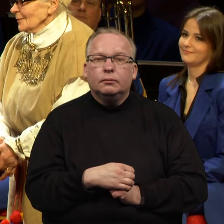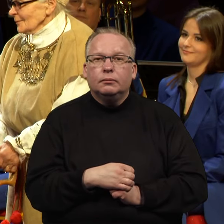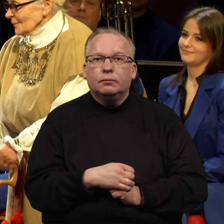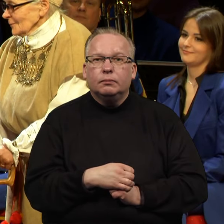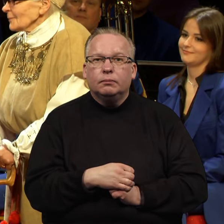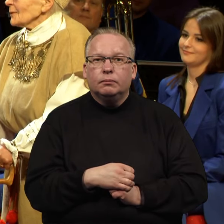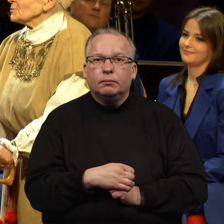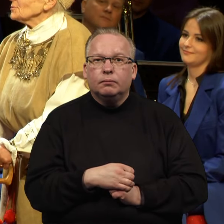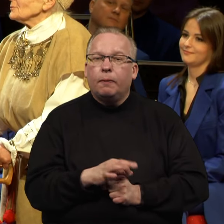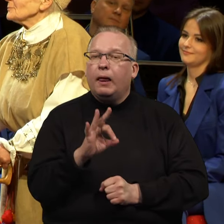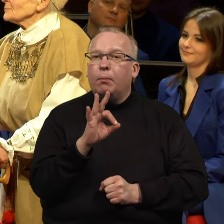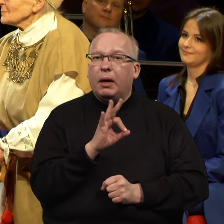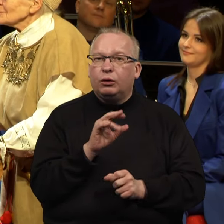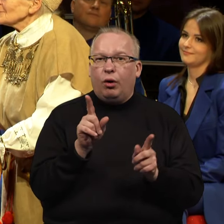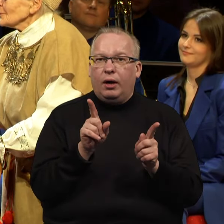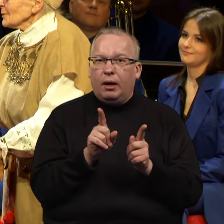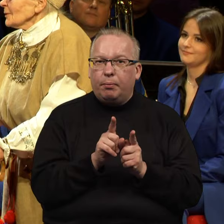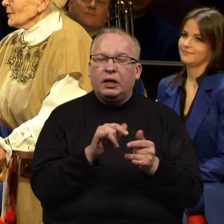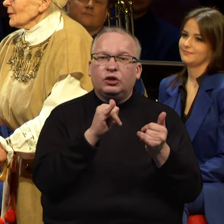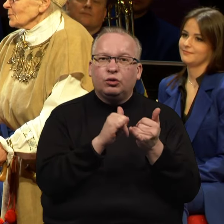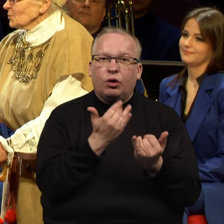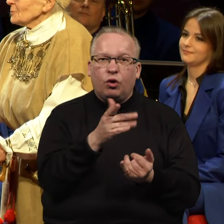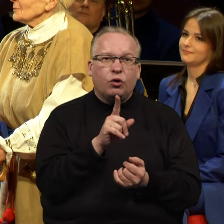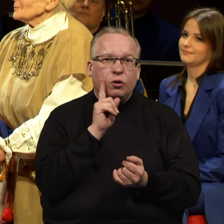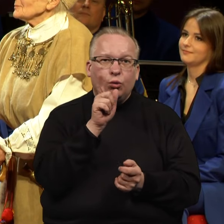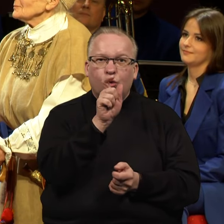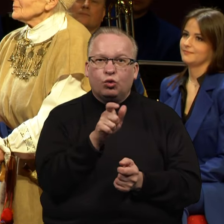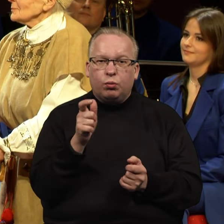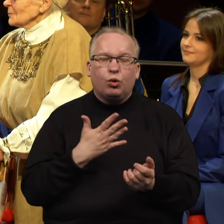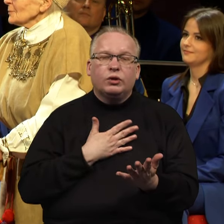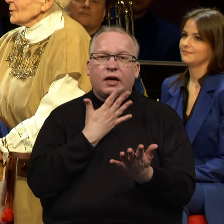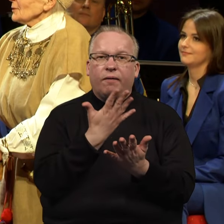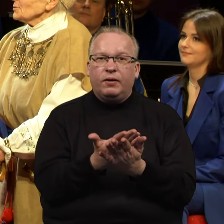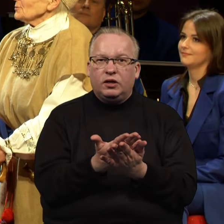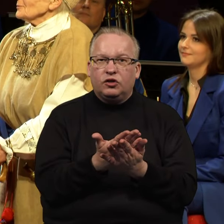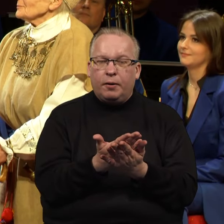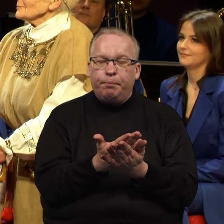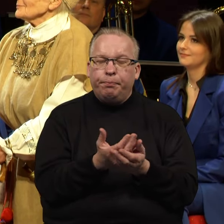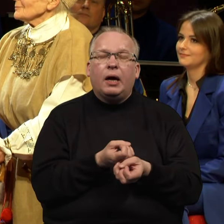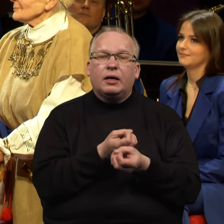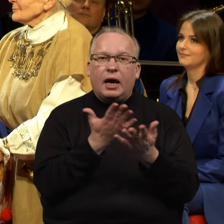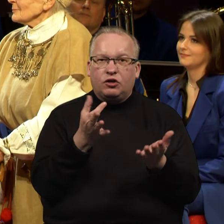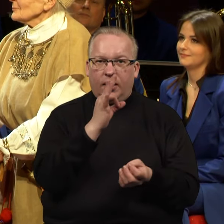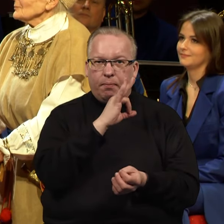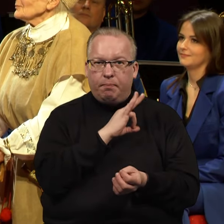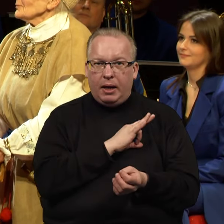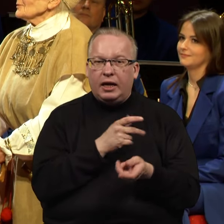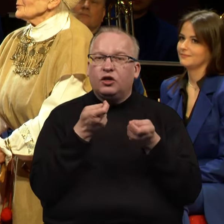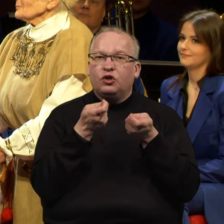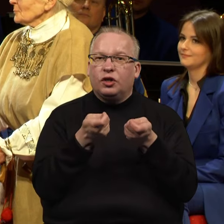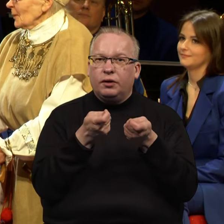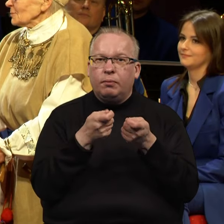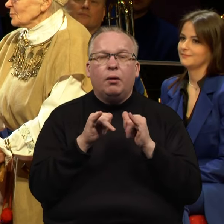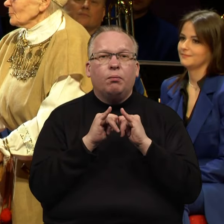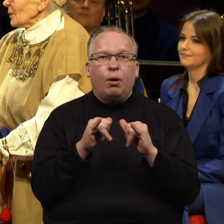medalį už filantropinę veiklą, ypač jaunų žmonių saviraškos skatinimą ir įmimą, pelnė žirgininkystės